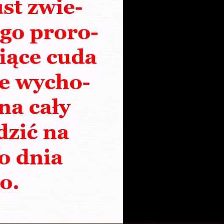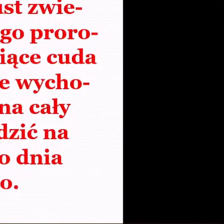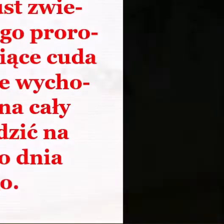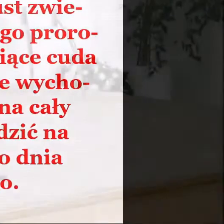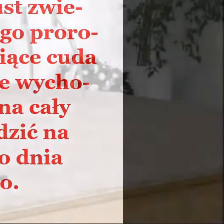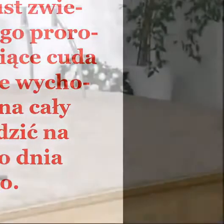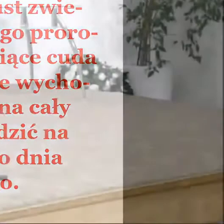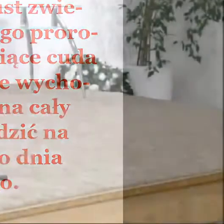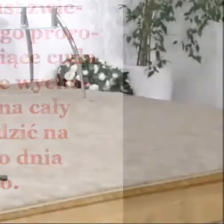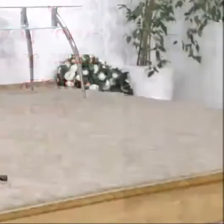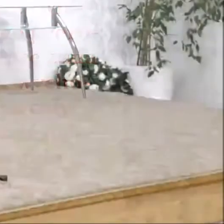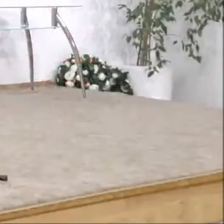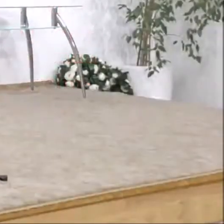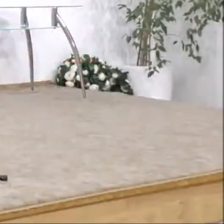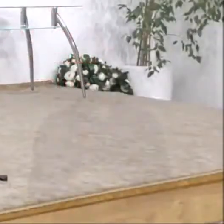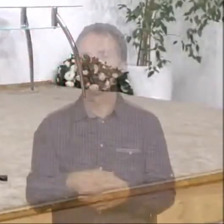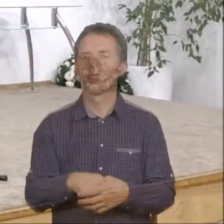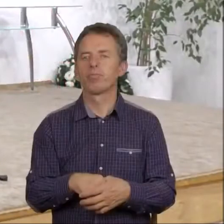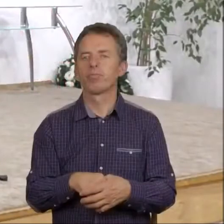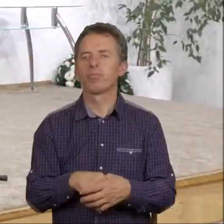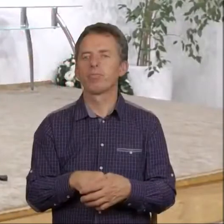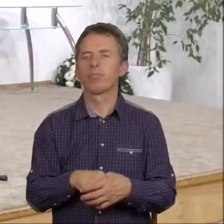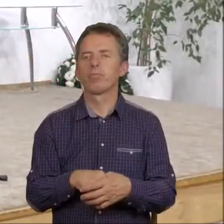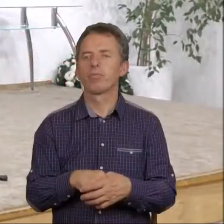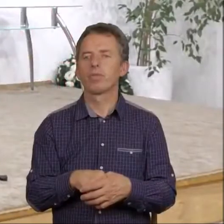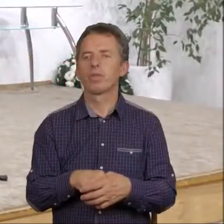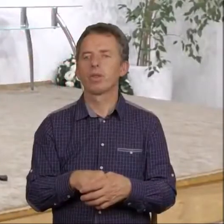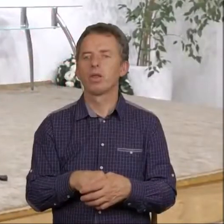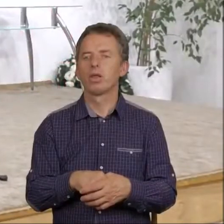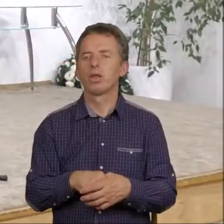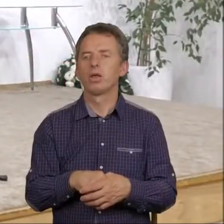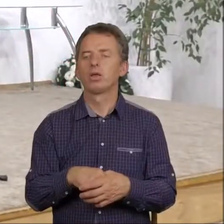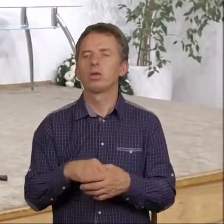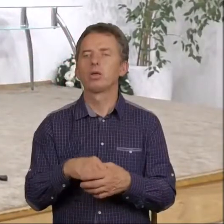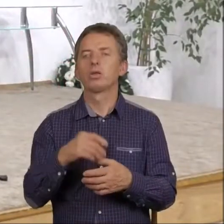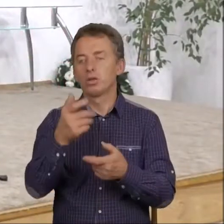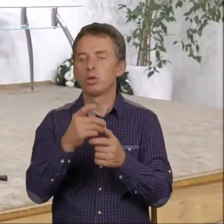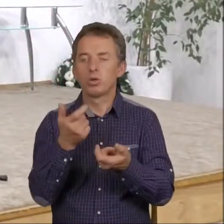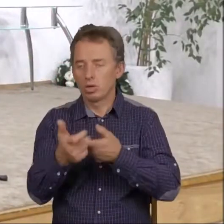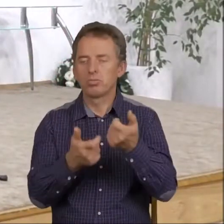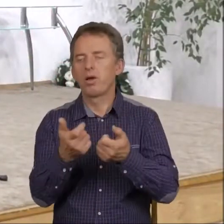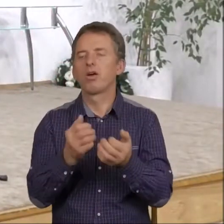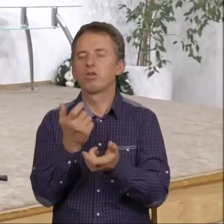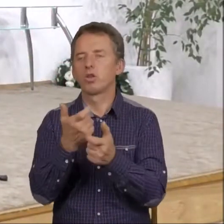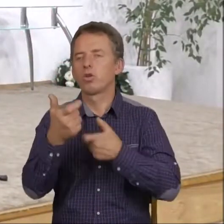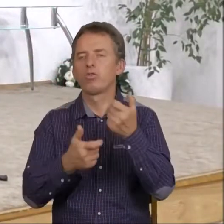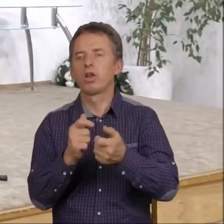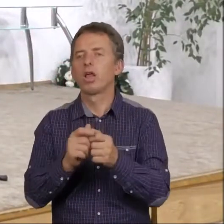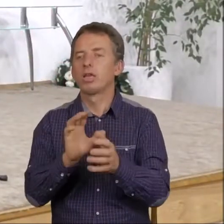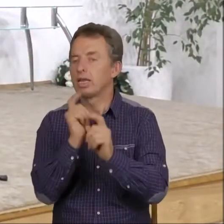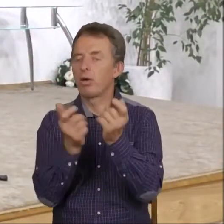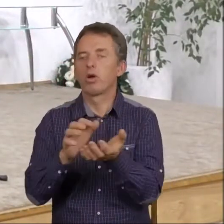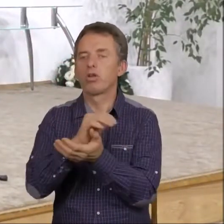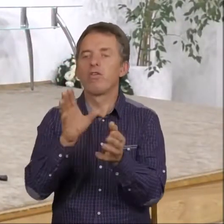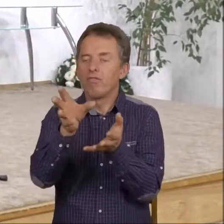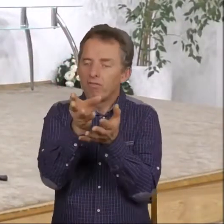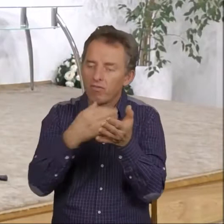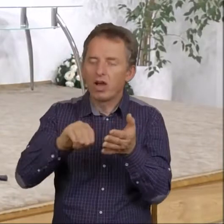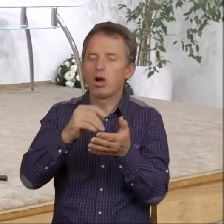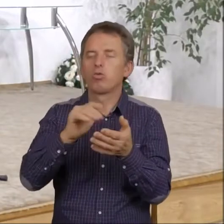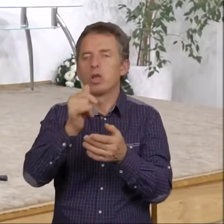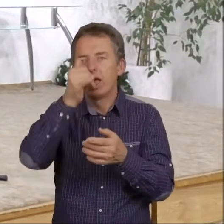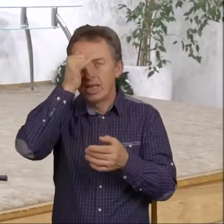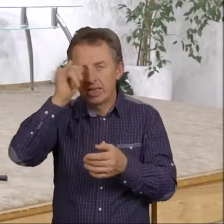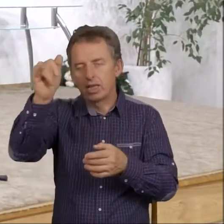skonsolidowanie całego świata wokół pewnej idei osiąga tutaj